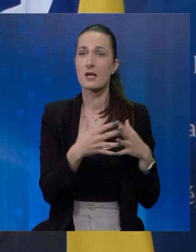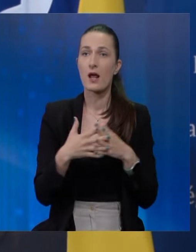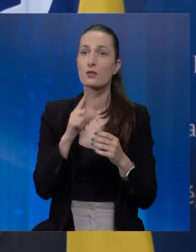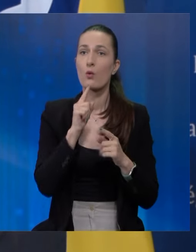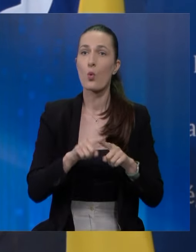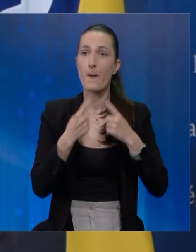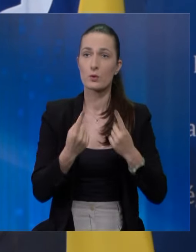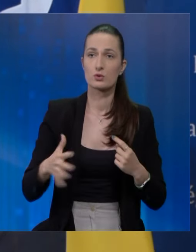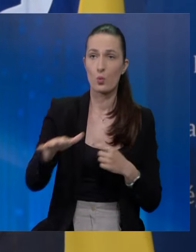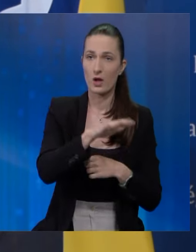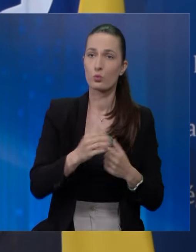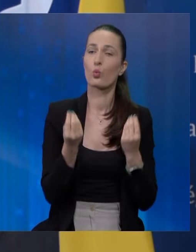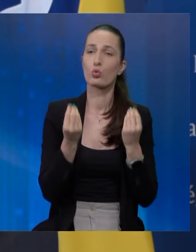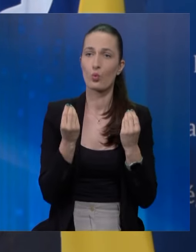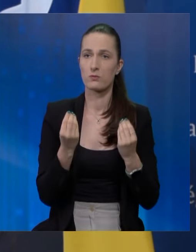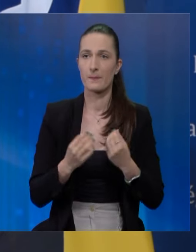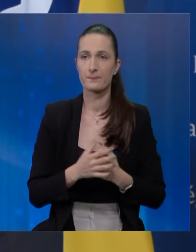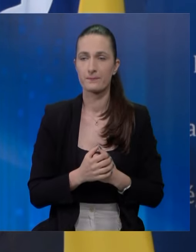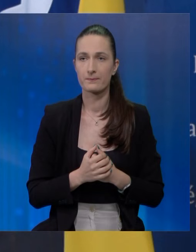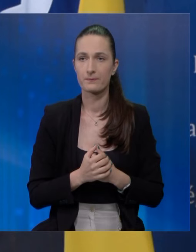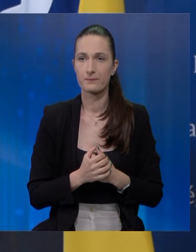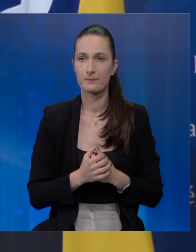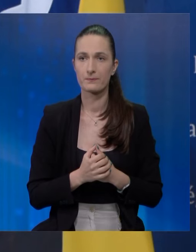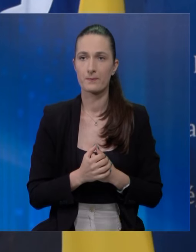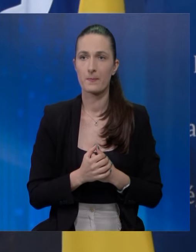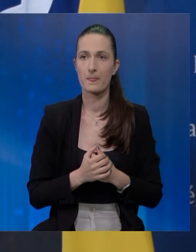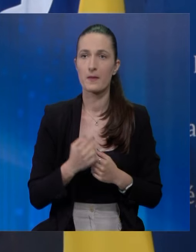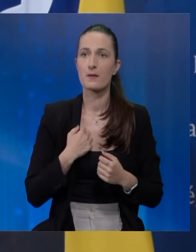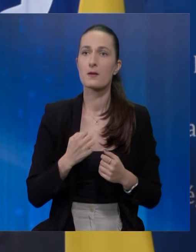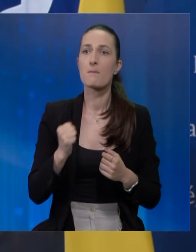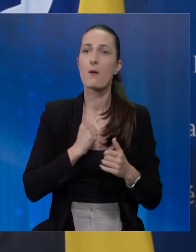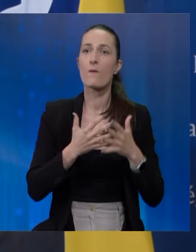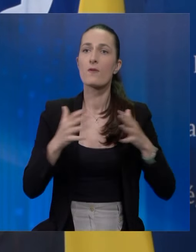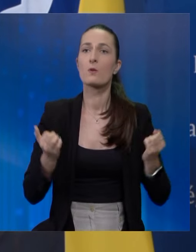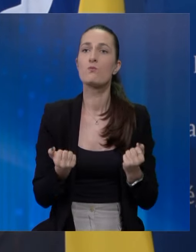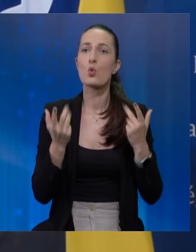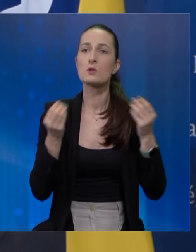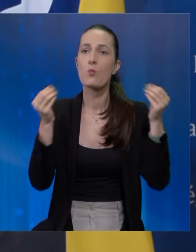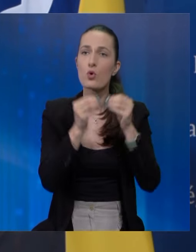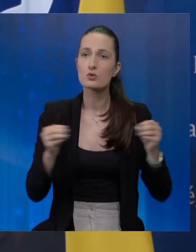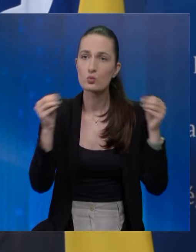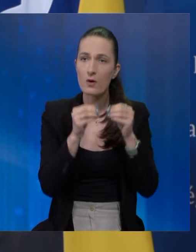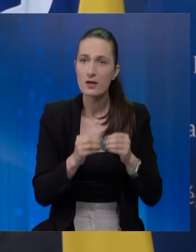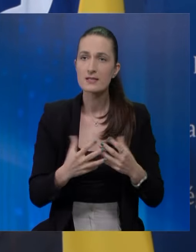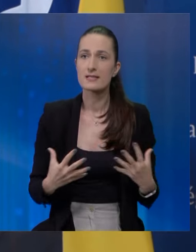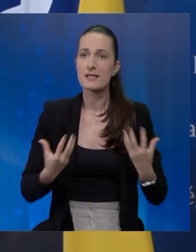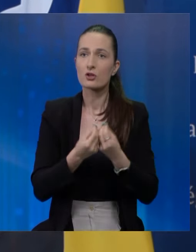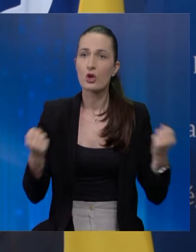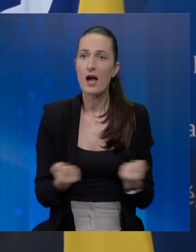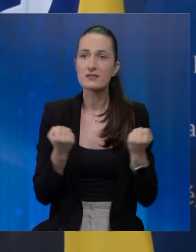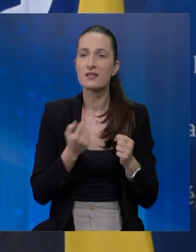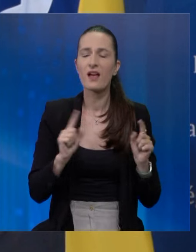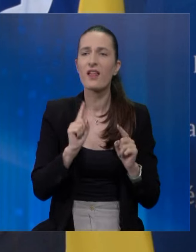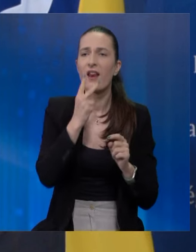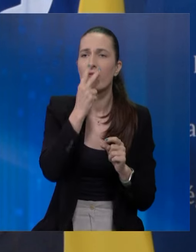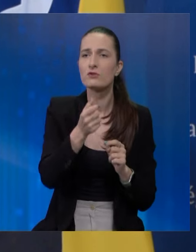Policijska saradnja koja sad postoji među BH i država u regionu je sasvim dobra. Mi sarađujemo, imamo veliki broj